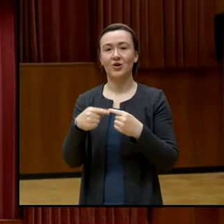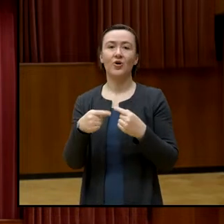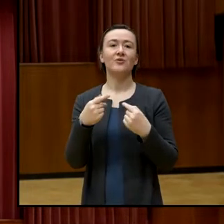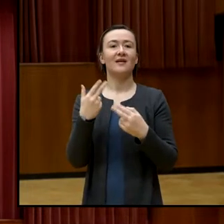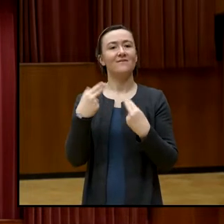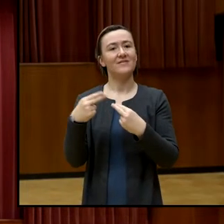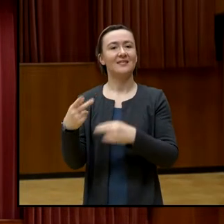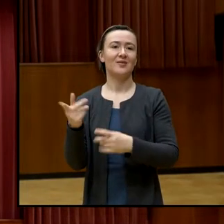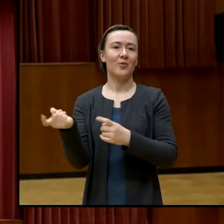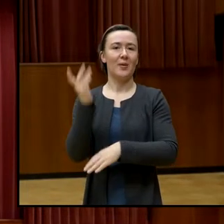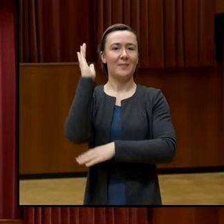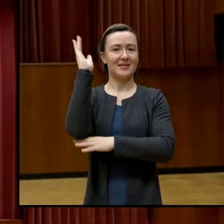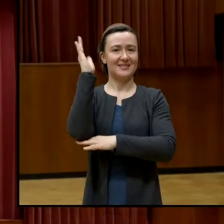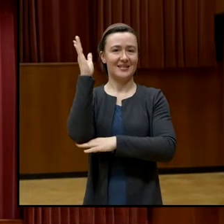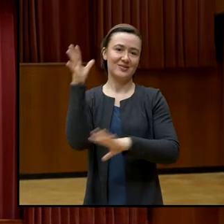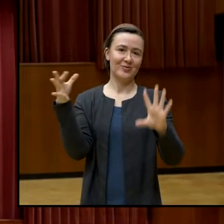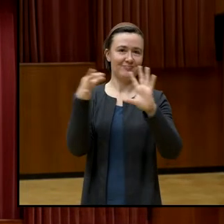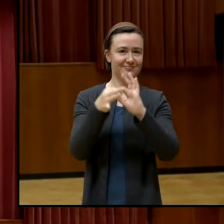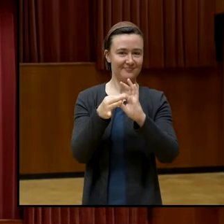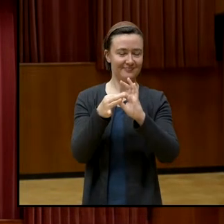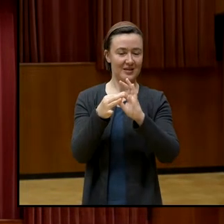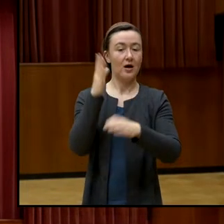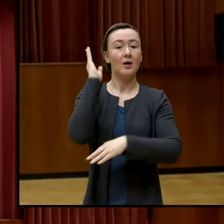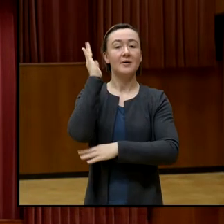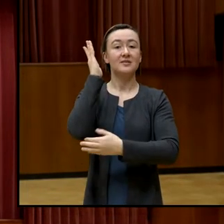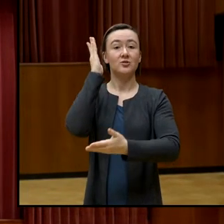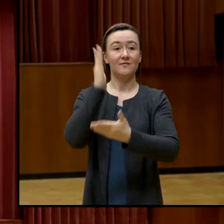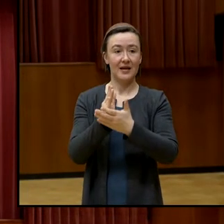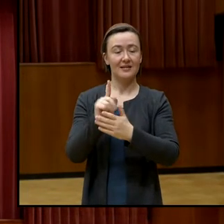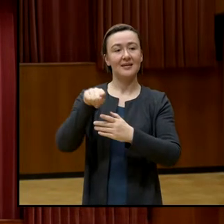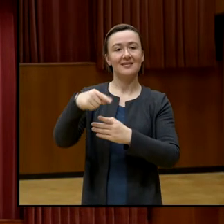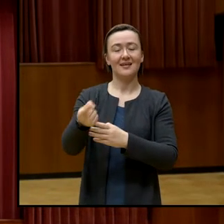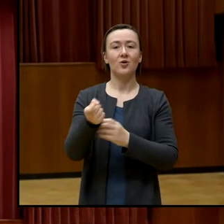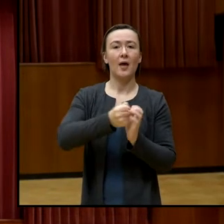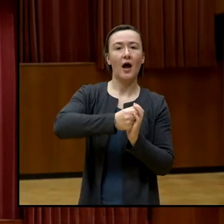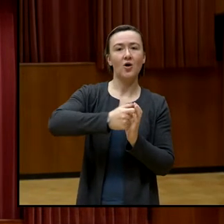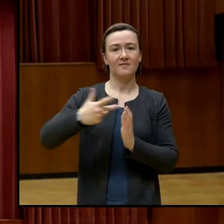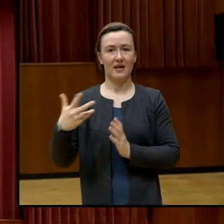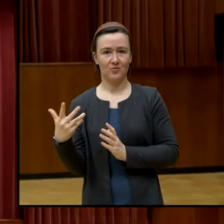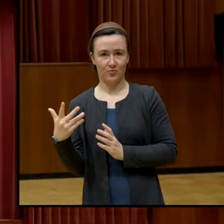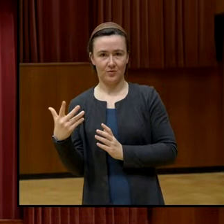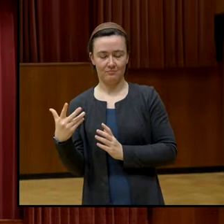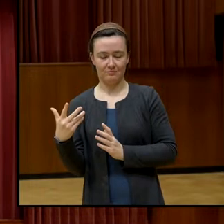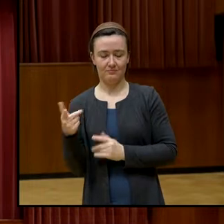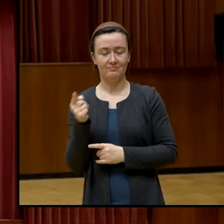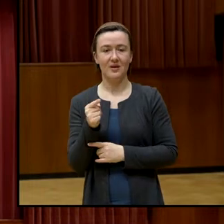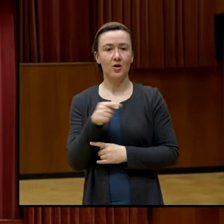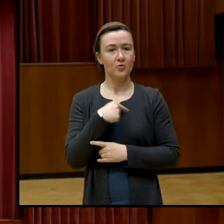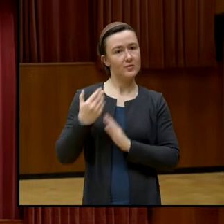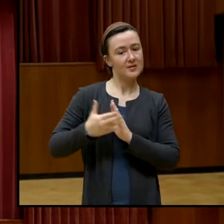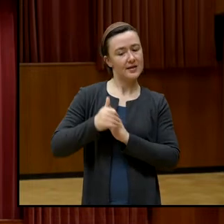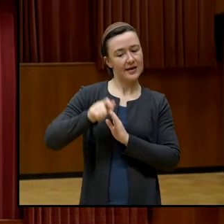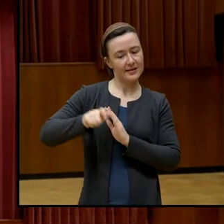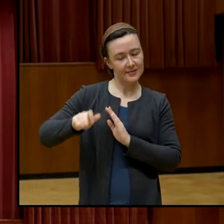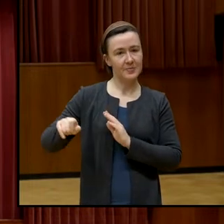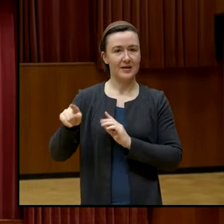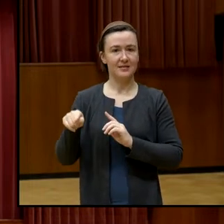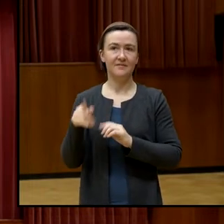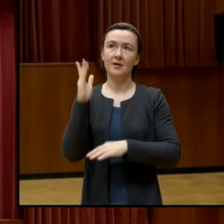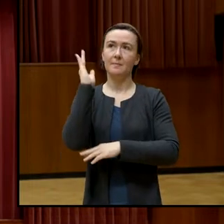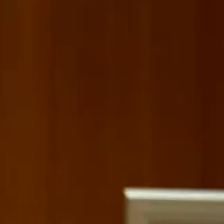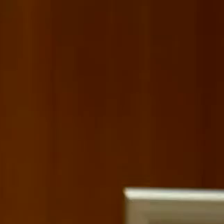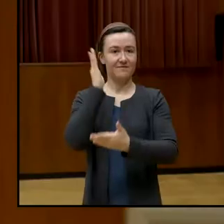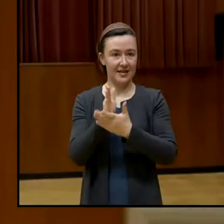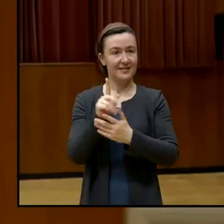Präsentation. Und nach der Präsentation bekommen wir eine Auswertung. Und unsere ExpertInnen können dann wirklich gleich im Anschluss ihrer